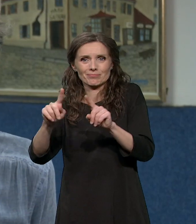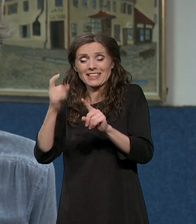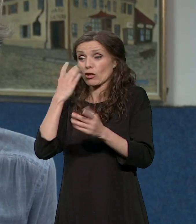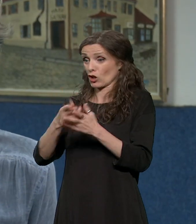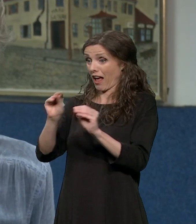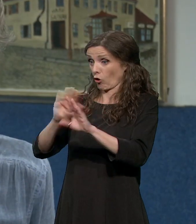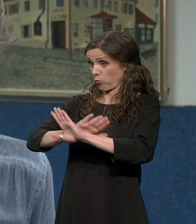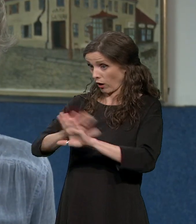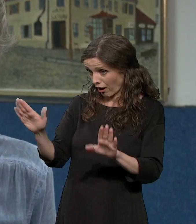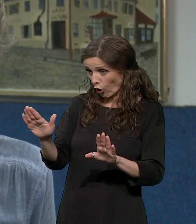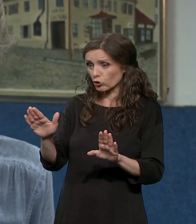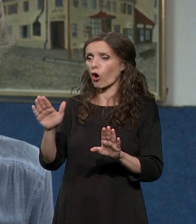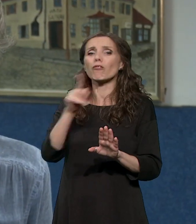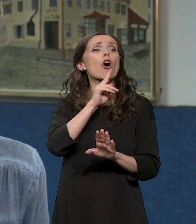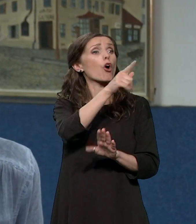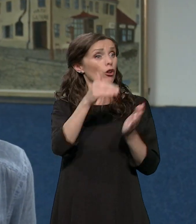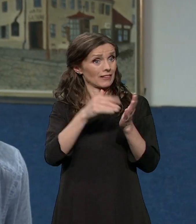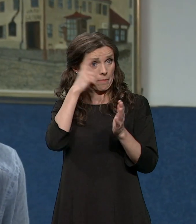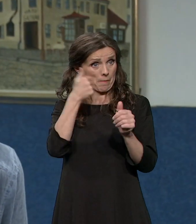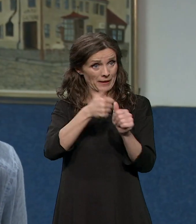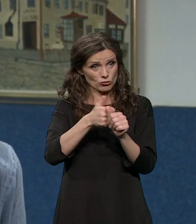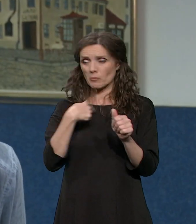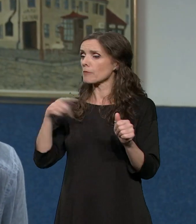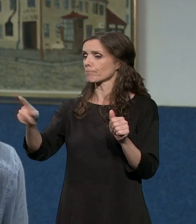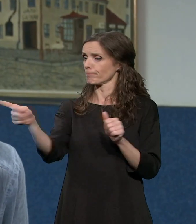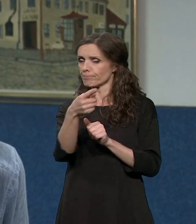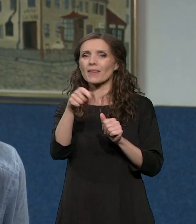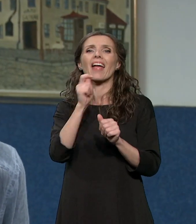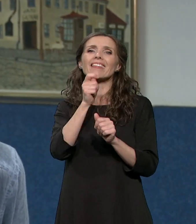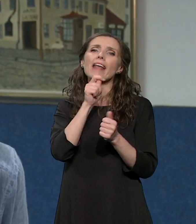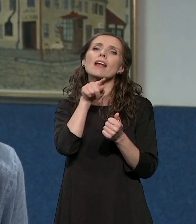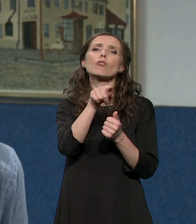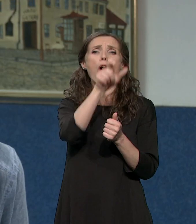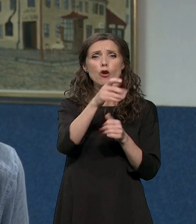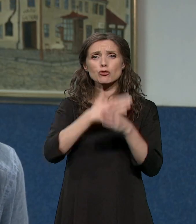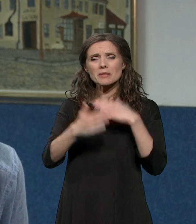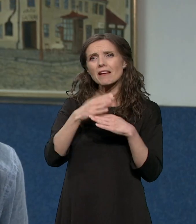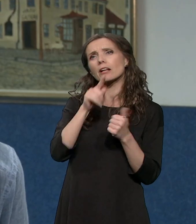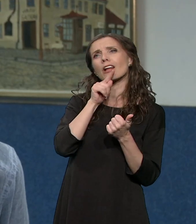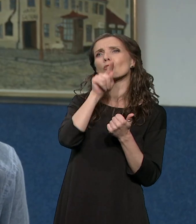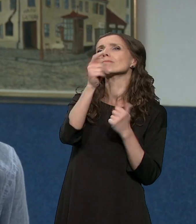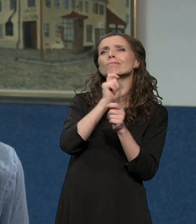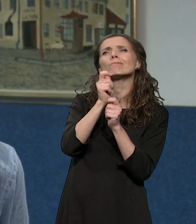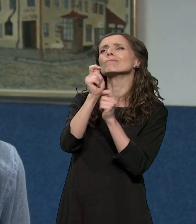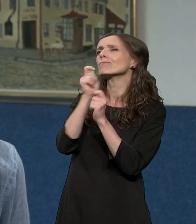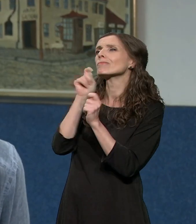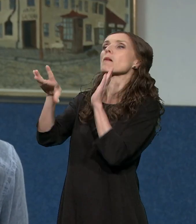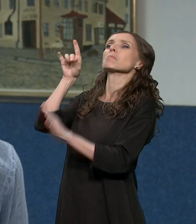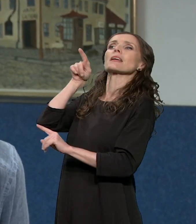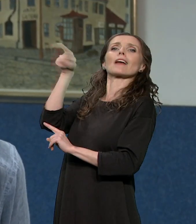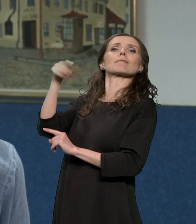i onda se odlučuje za svog asistenta, koga će da izabere. A zapravo najveći deo obuke